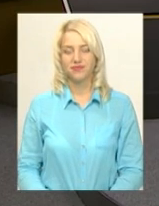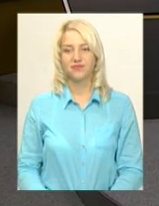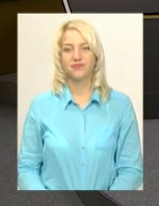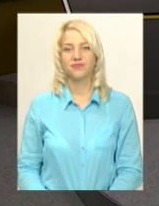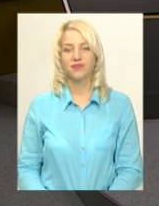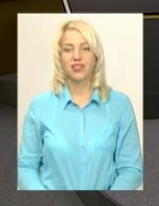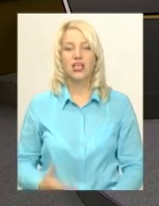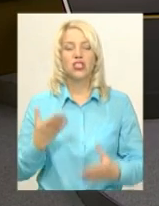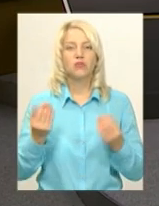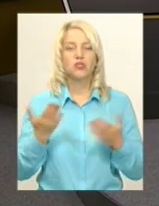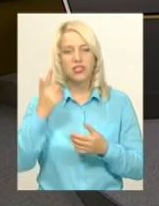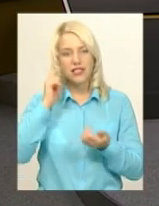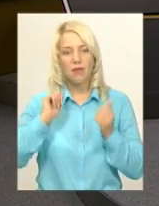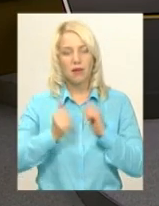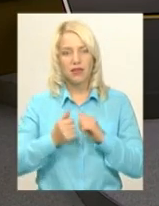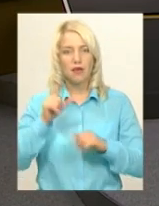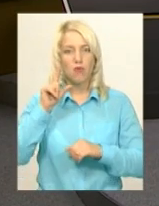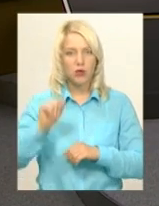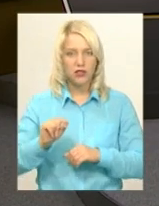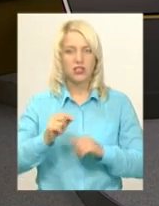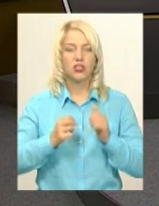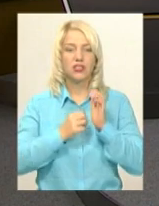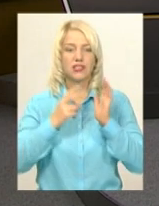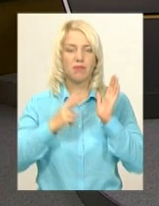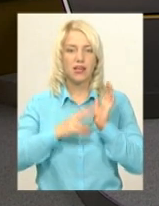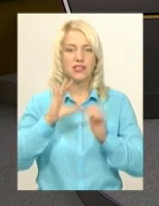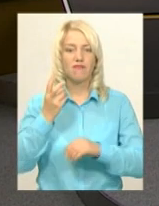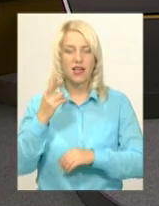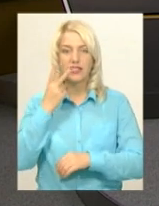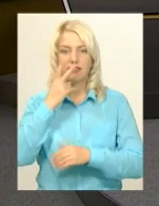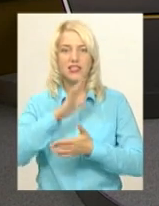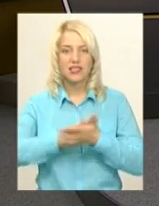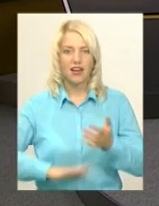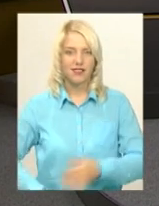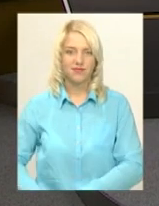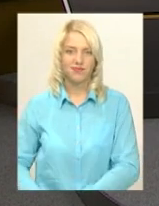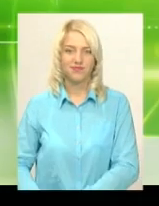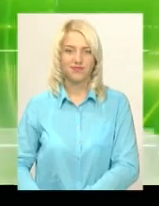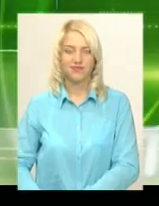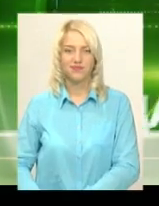Чим ще запам'ятається нам понеділок, 17 вересня, дивимося далі в нашому випуску.